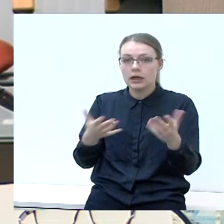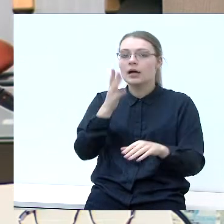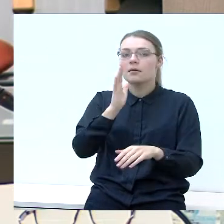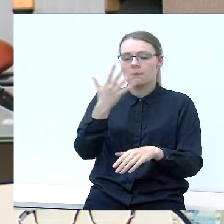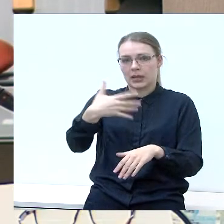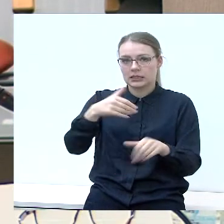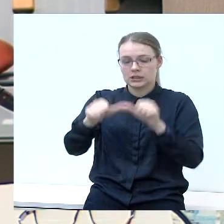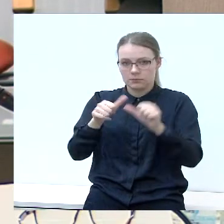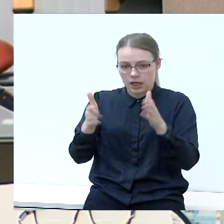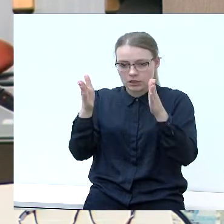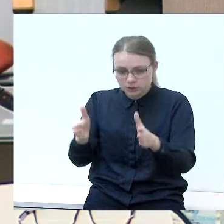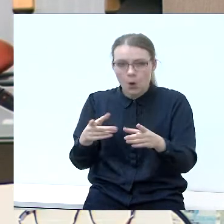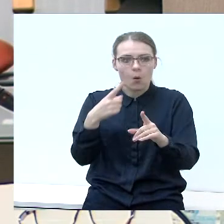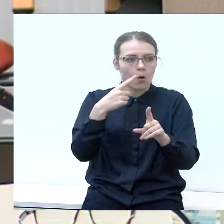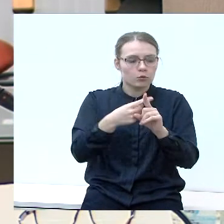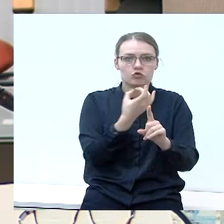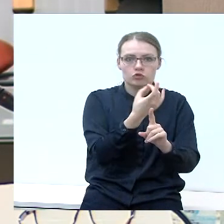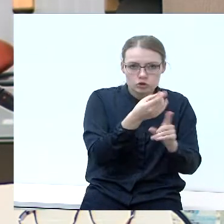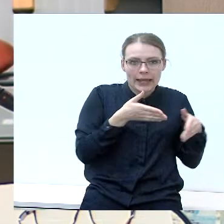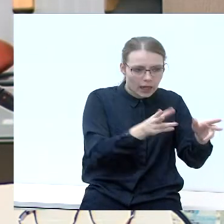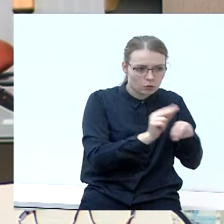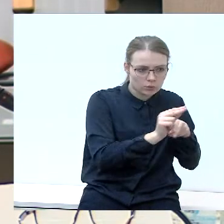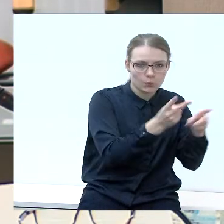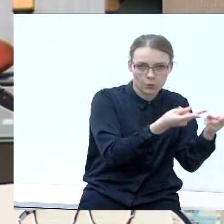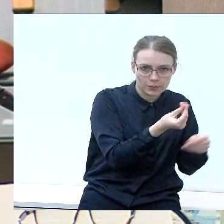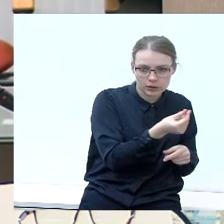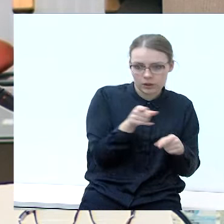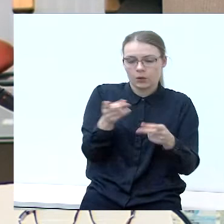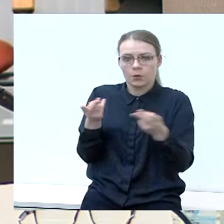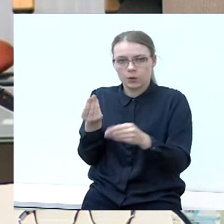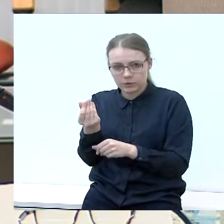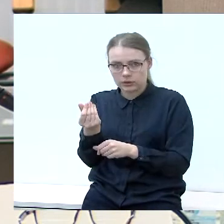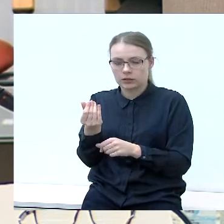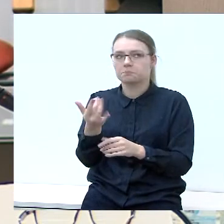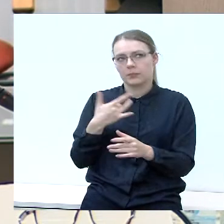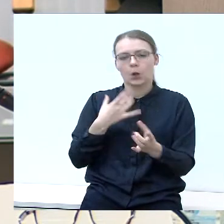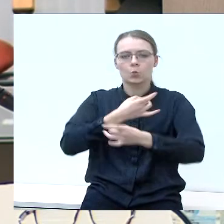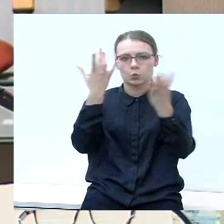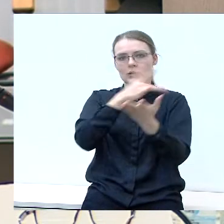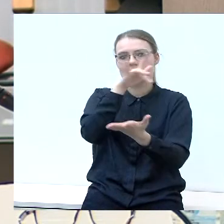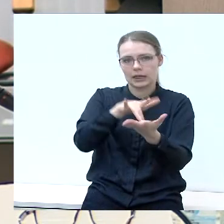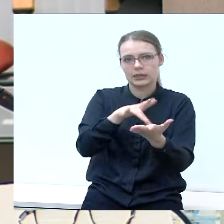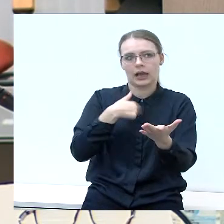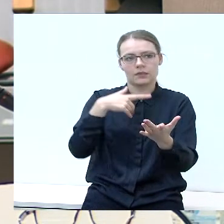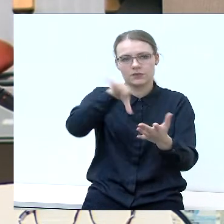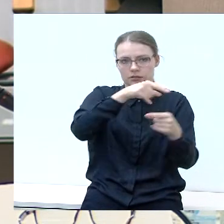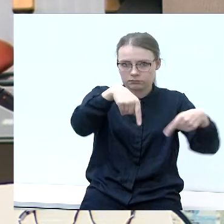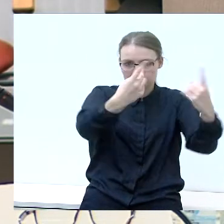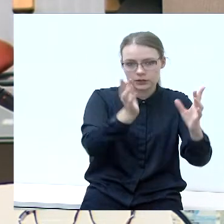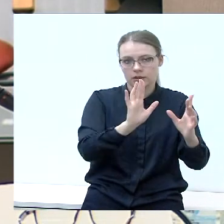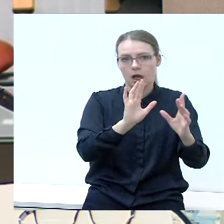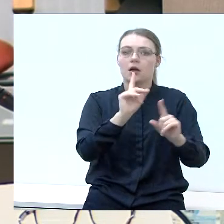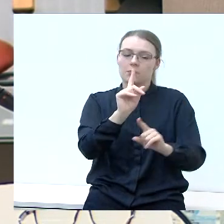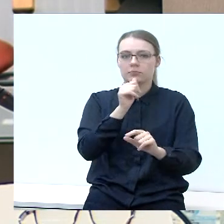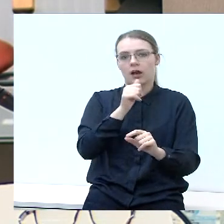metų jau kelių remantų reikia. Ir jeigu kalbant apie kultūros centrą, tai ten galbūt kultūros centro visų neiškeltum, bet tai būtų labai